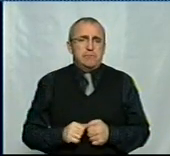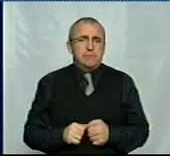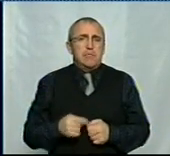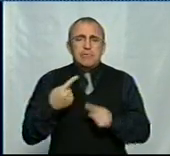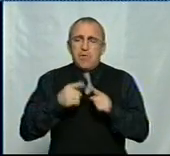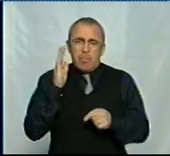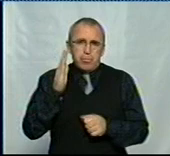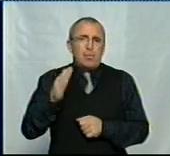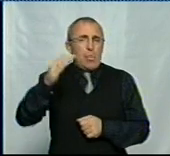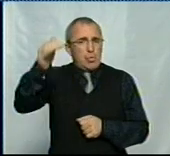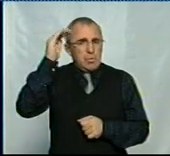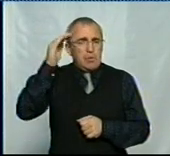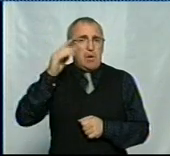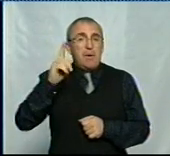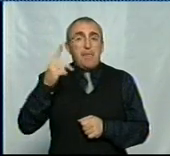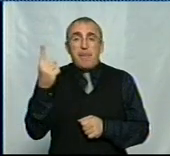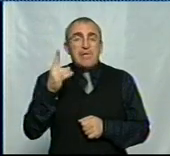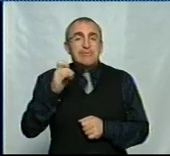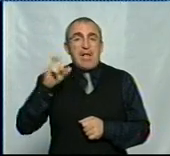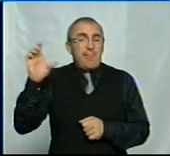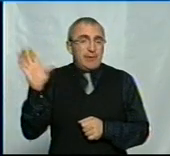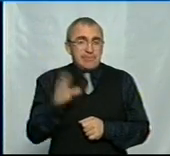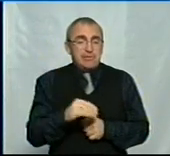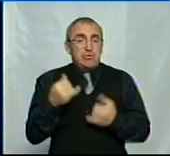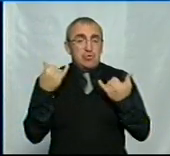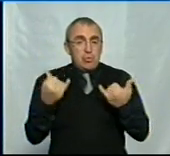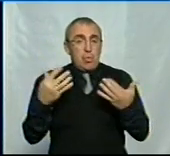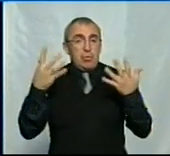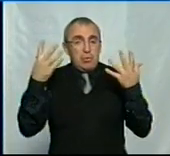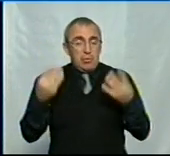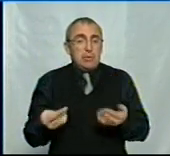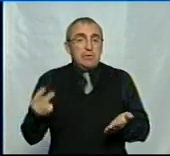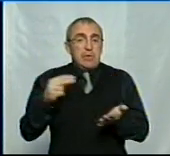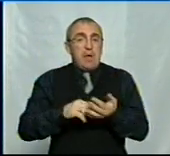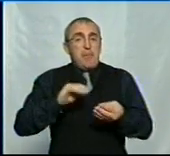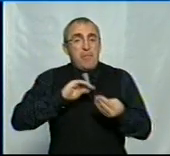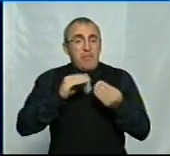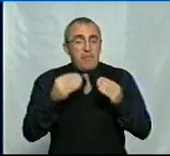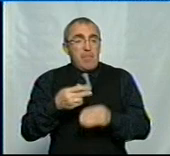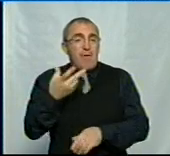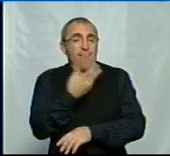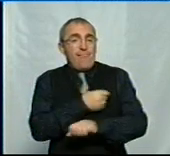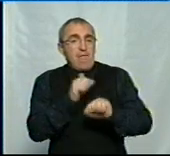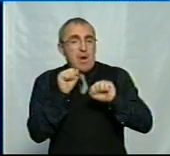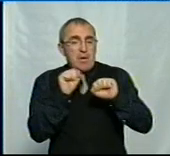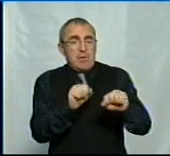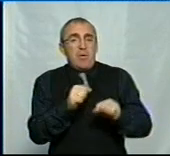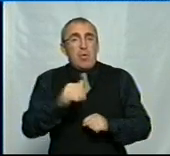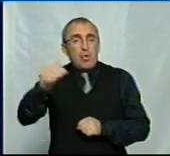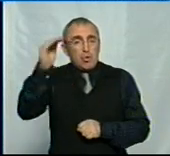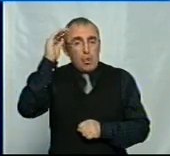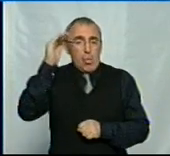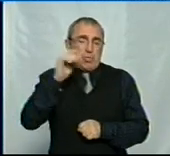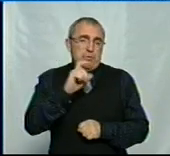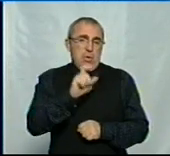будуть дорослі. Тому, перш за все, на сьогоднішній день стає проблема вакцинації дорослих